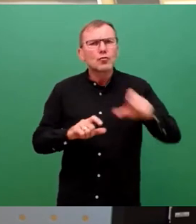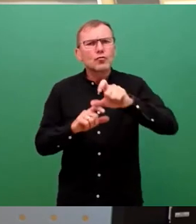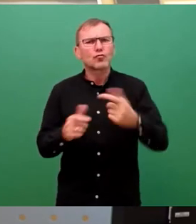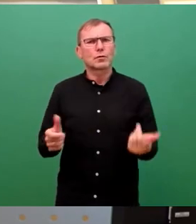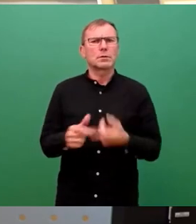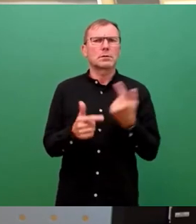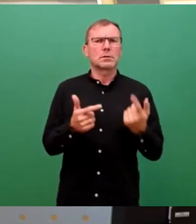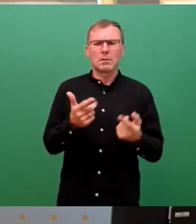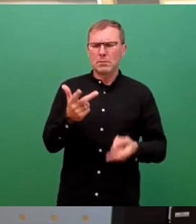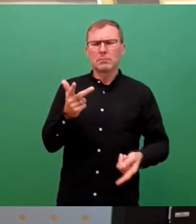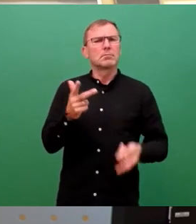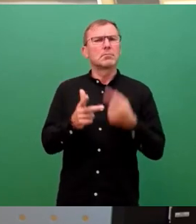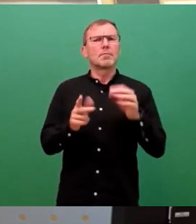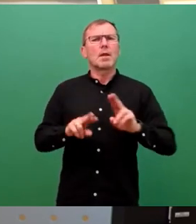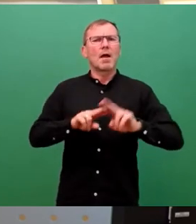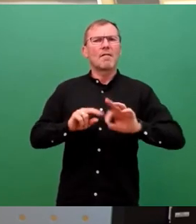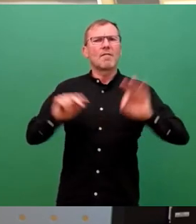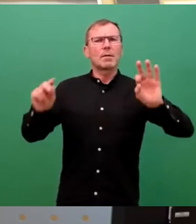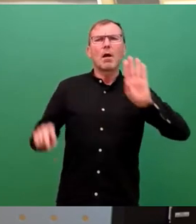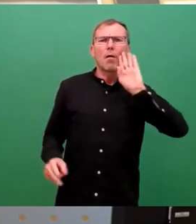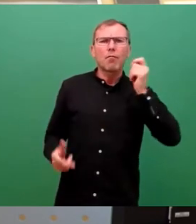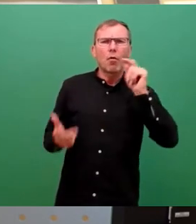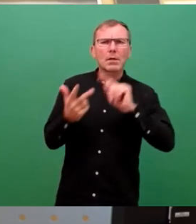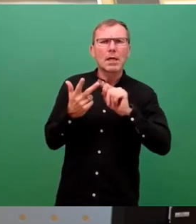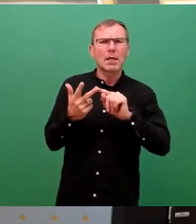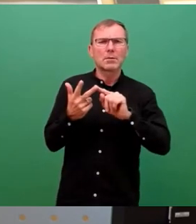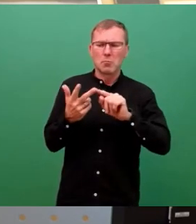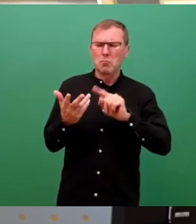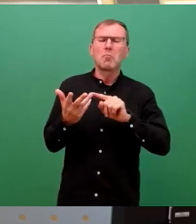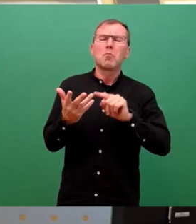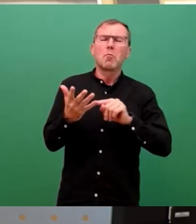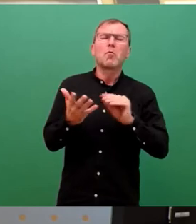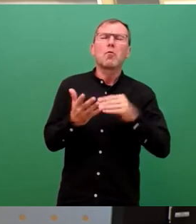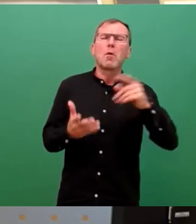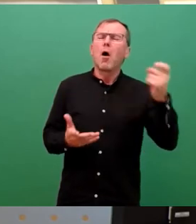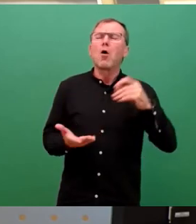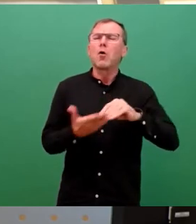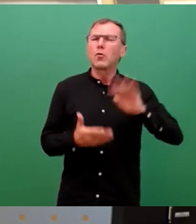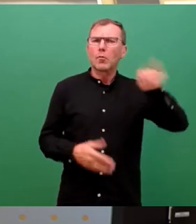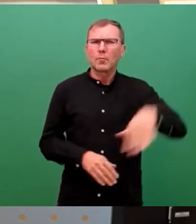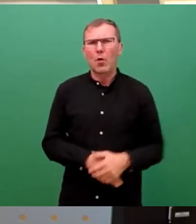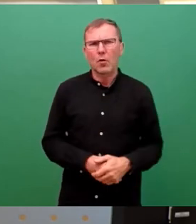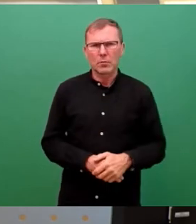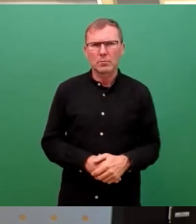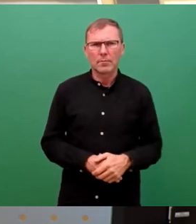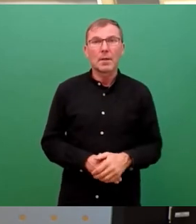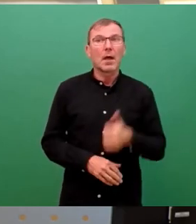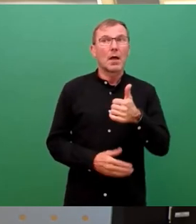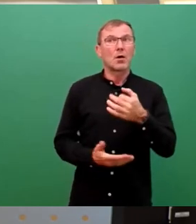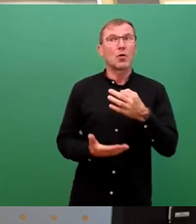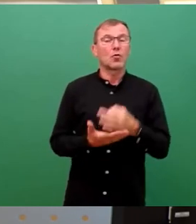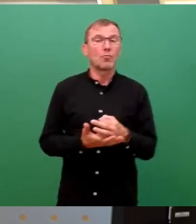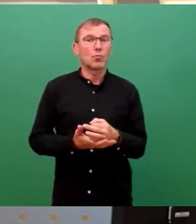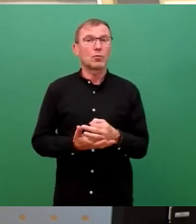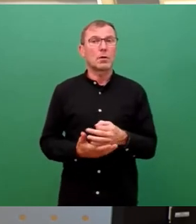durch deutliche Verbesserungen beim Wohngeld und sie wird sicher noch mehr tun. Eine Kommune hat hier finanziell